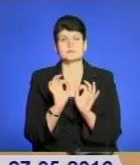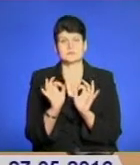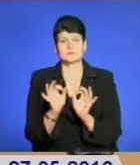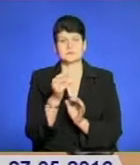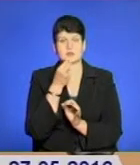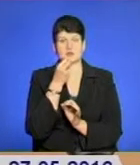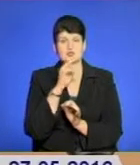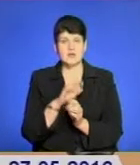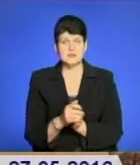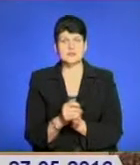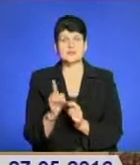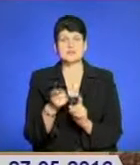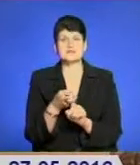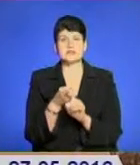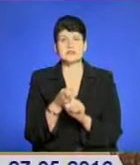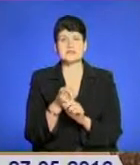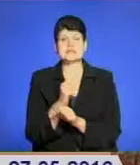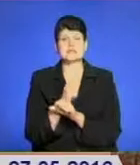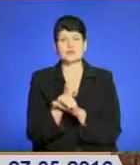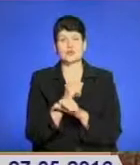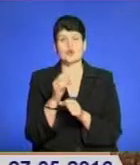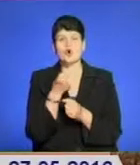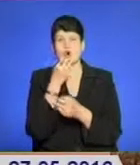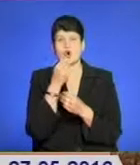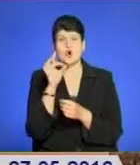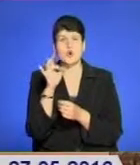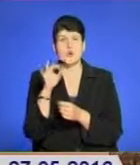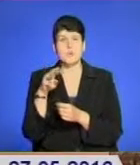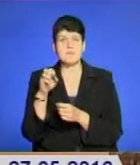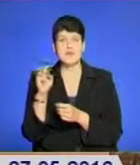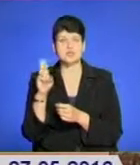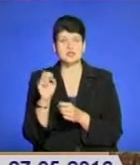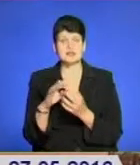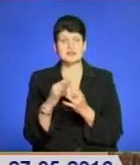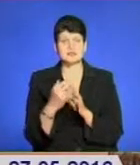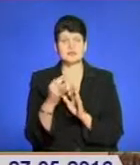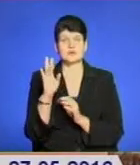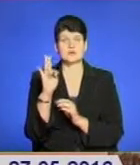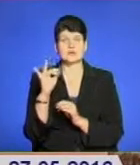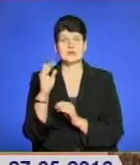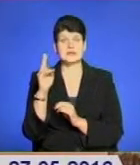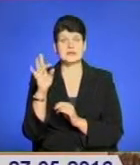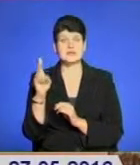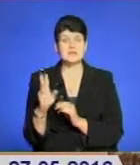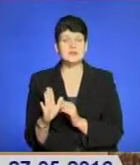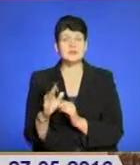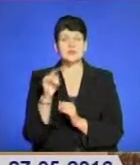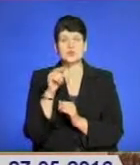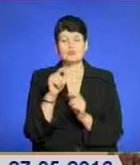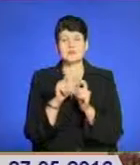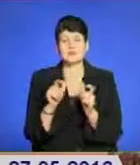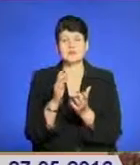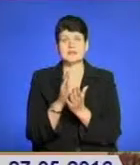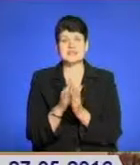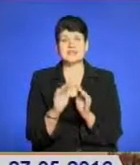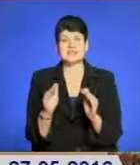Що стосується санаторію «Ромашка» у Ниркові, то переважно у цьому закладі перебувають діти